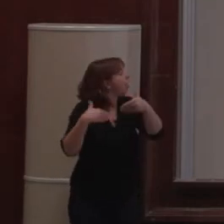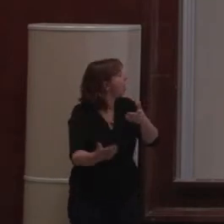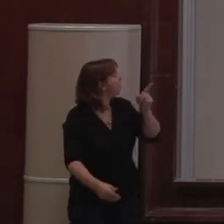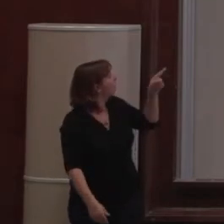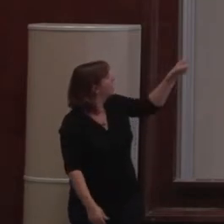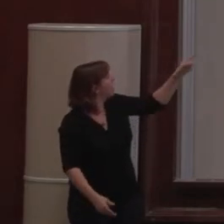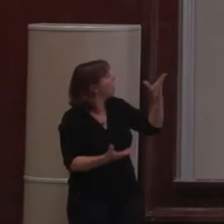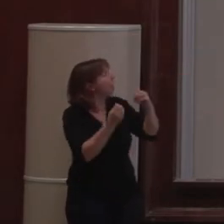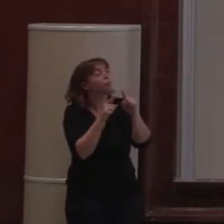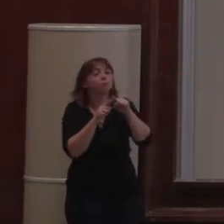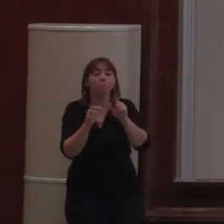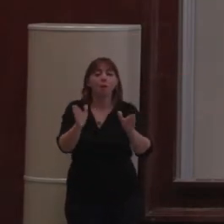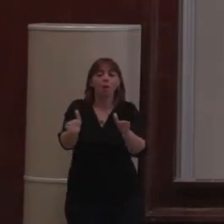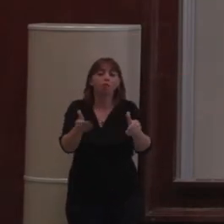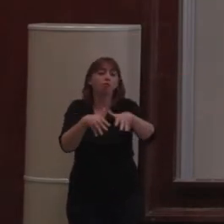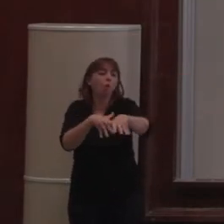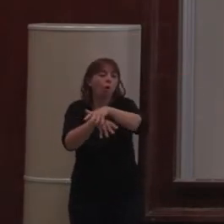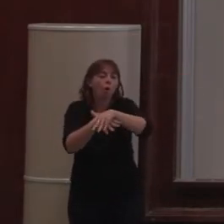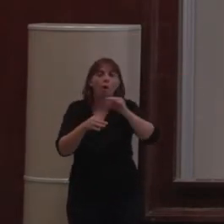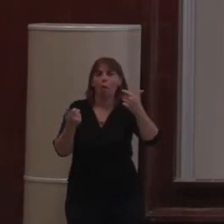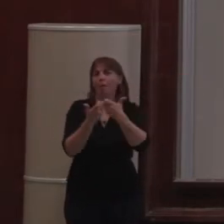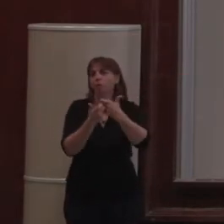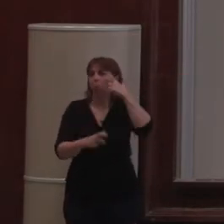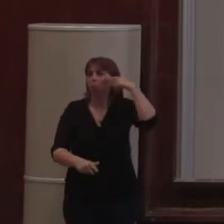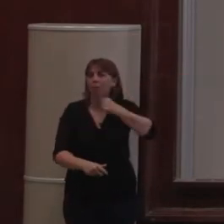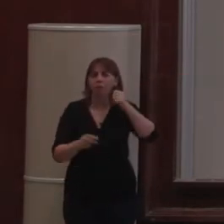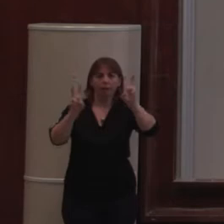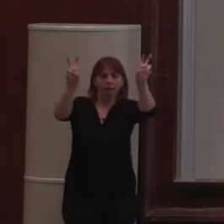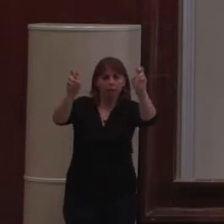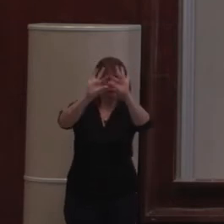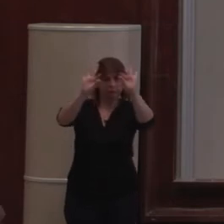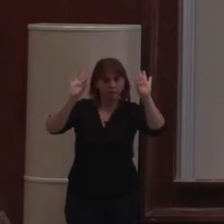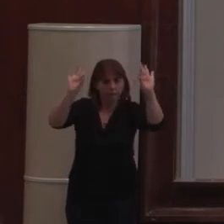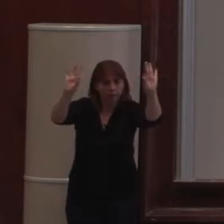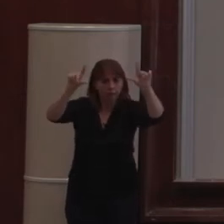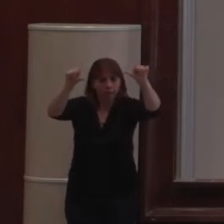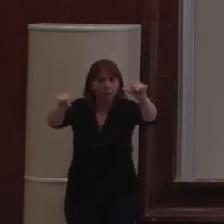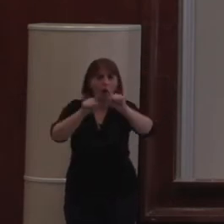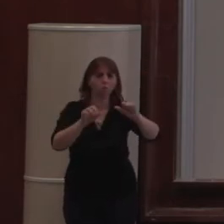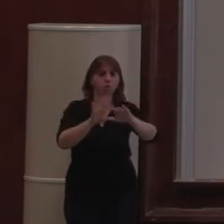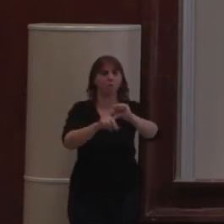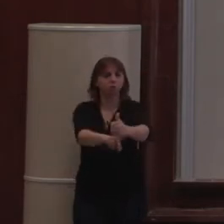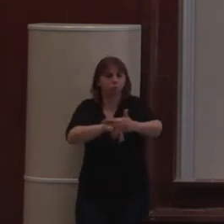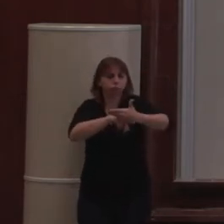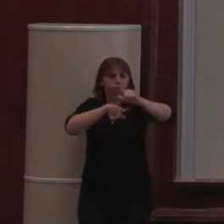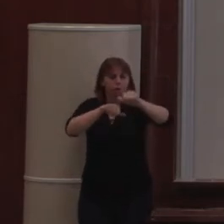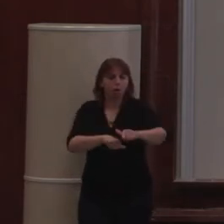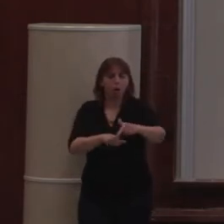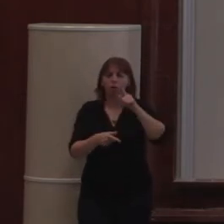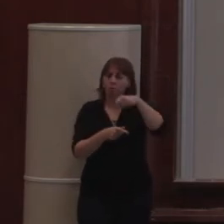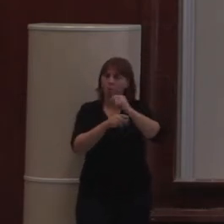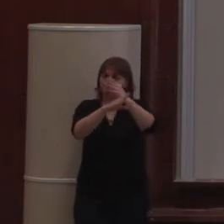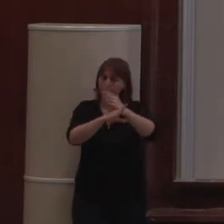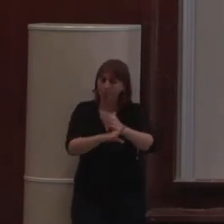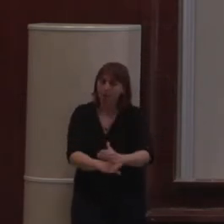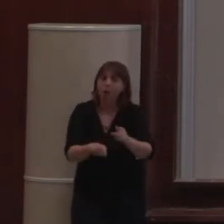bien spécifiques qu va avoir. Par défaut, on a déjà le titre, on a déjà l'image de garde, puisqu'on a dit que ça avait une image de garde. Donc, tout ça, ce sont des champs qui ont été faits, mais